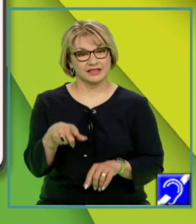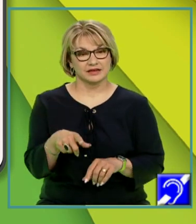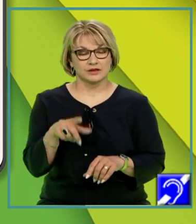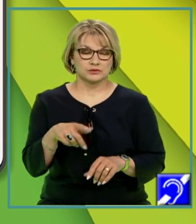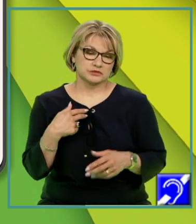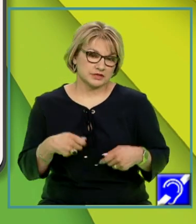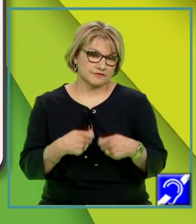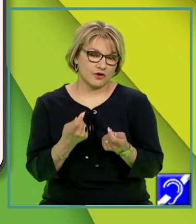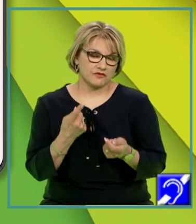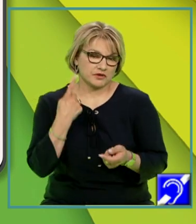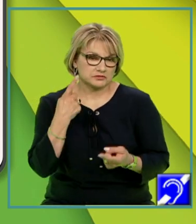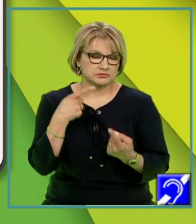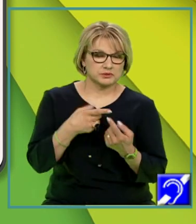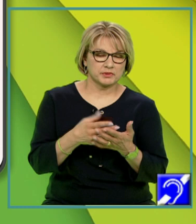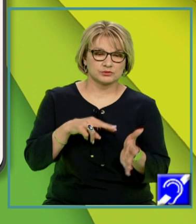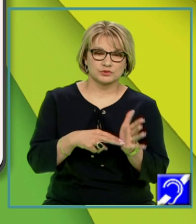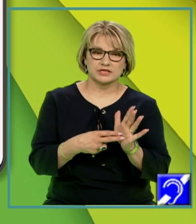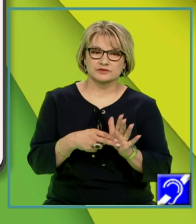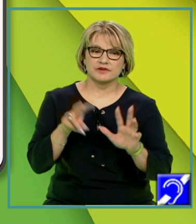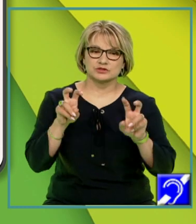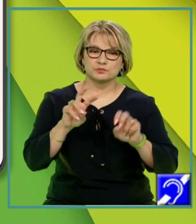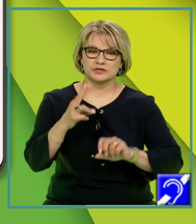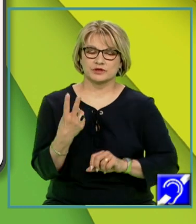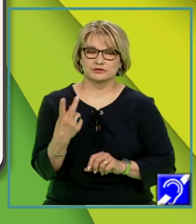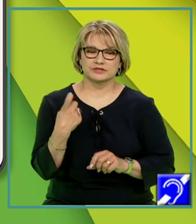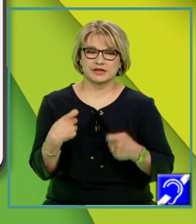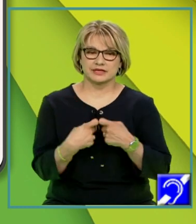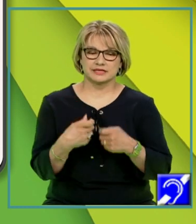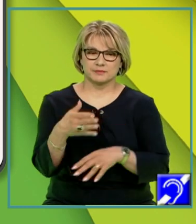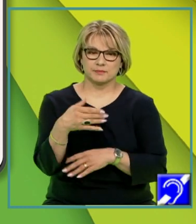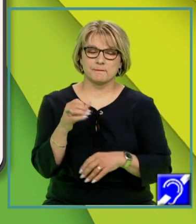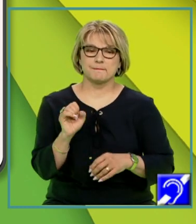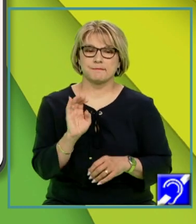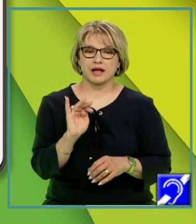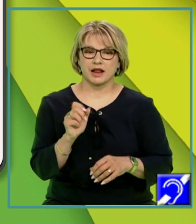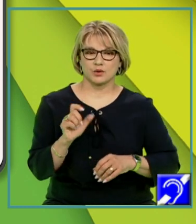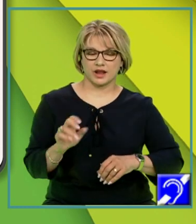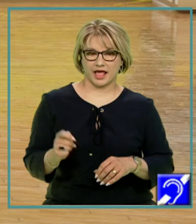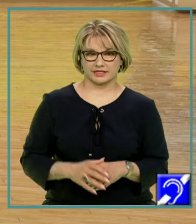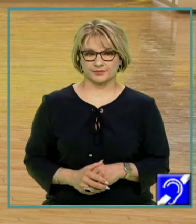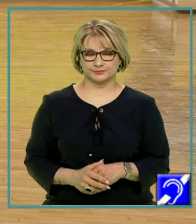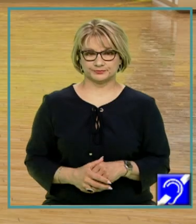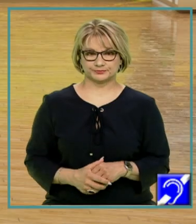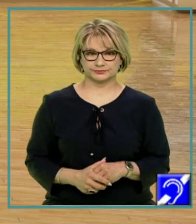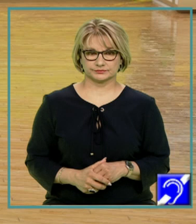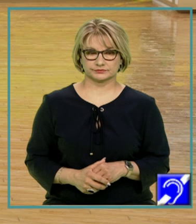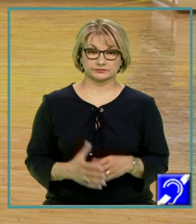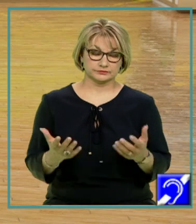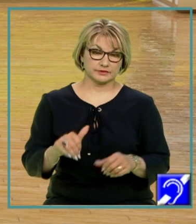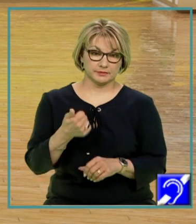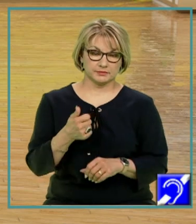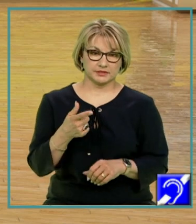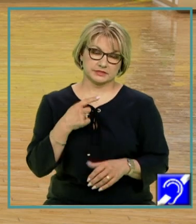unele sugestii de rezolvare pentru subiectul al doilea de la examenul național de bacalaureat în filozofie. Mai întâi